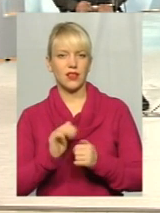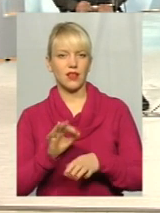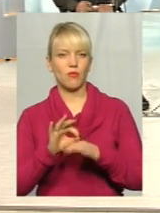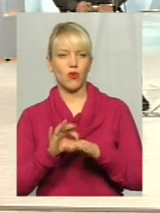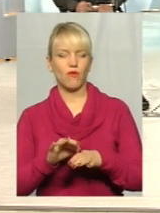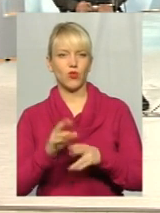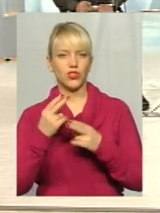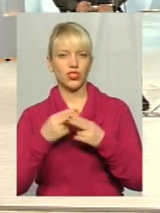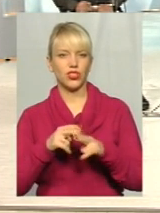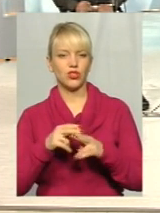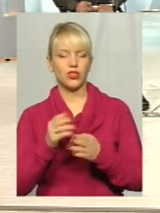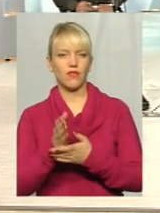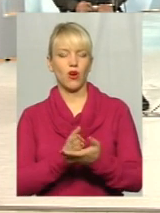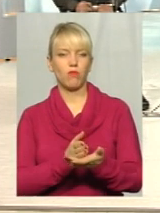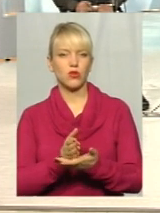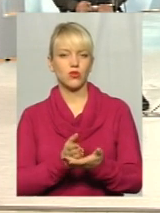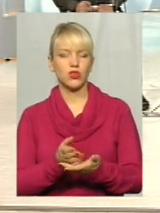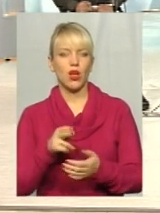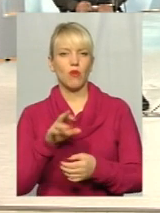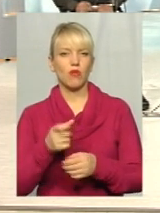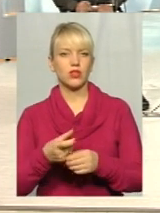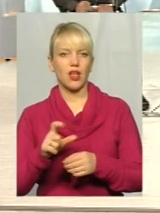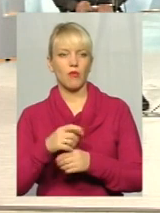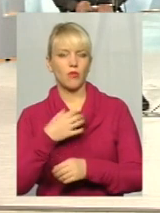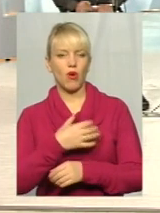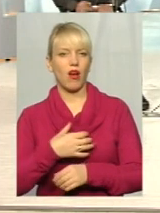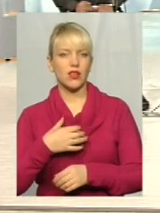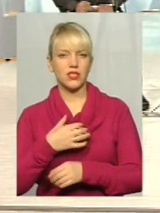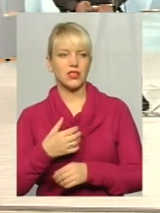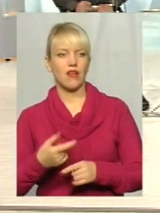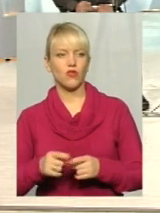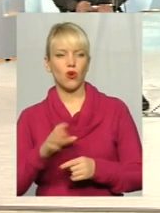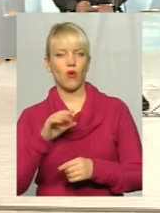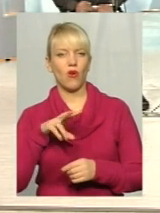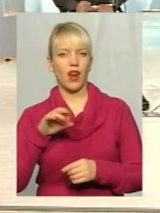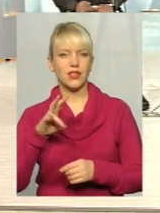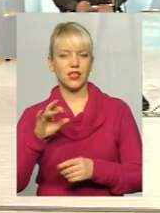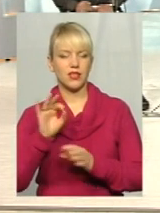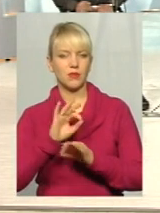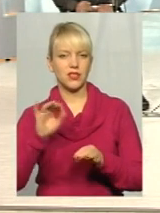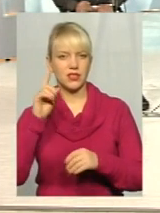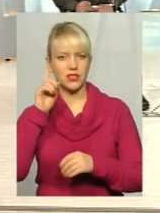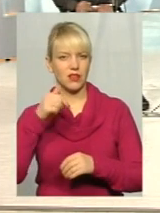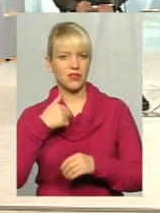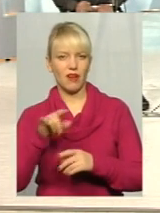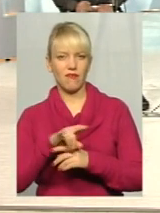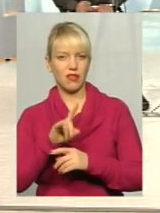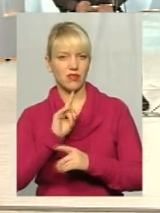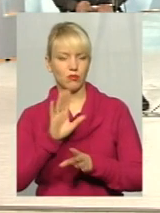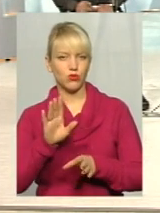техніческого обслужування по самому основному. Александр, ви ж мене знаєте прекрасно, я вважати не можу.